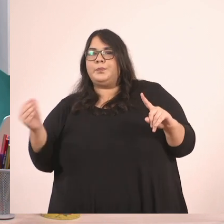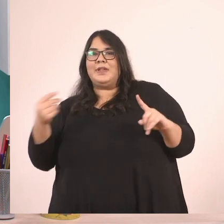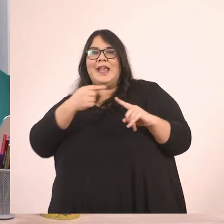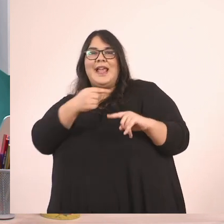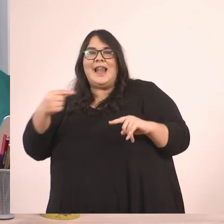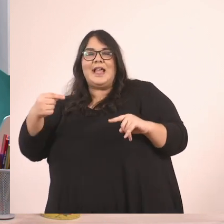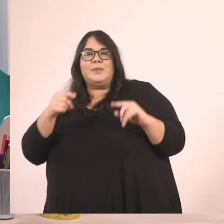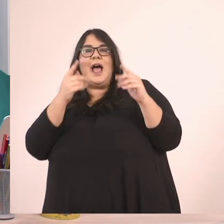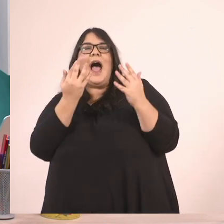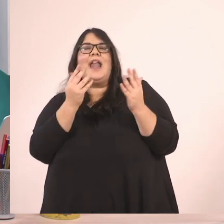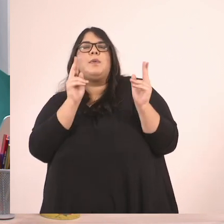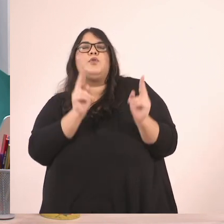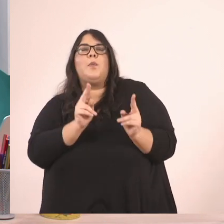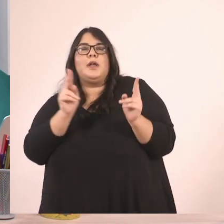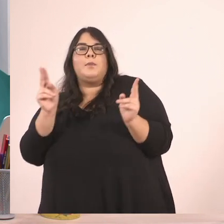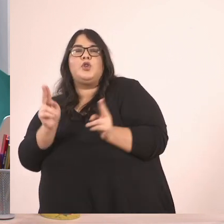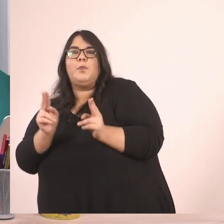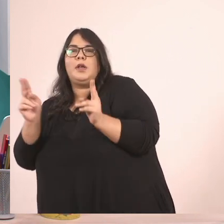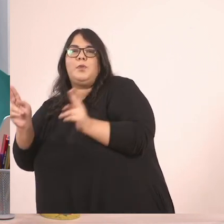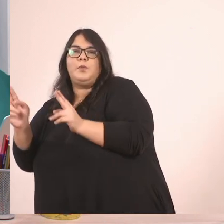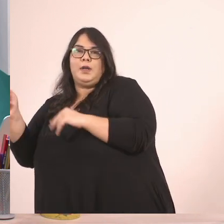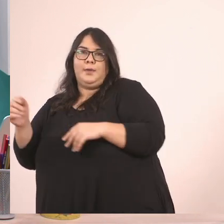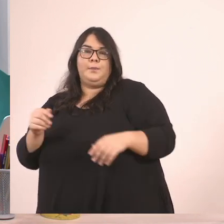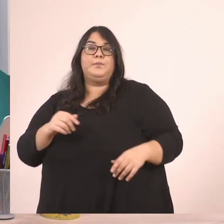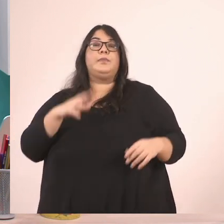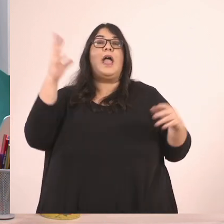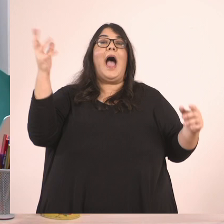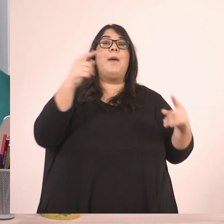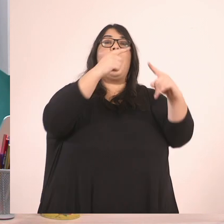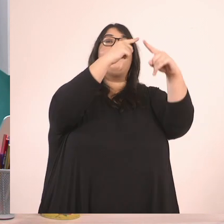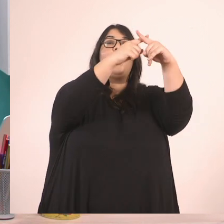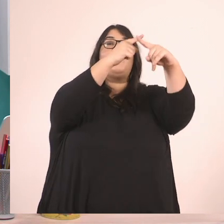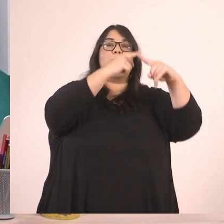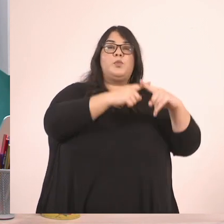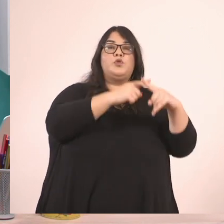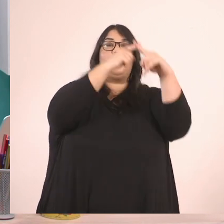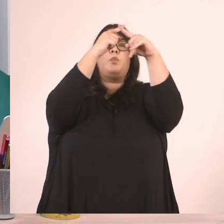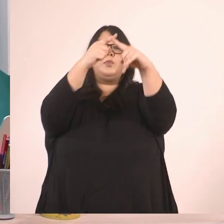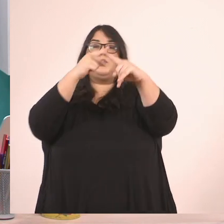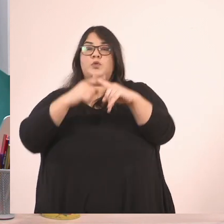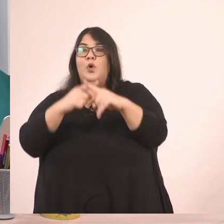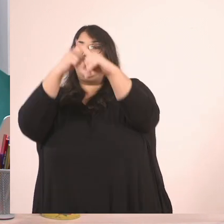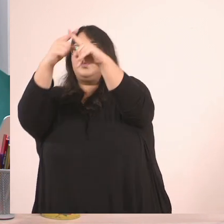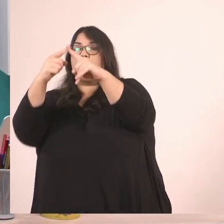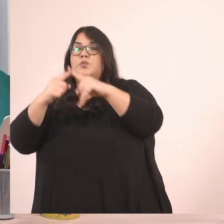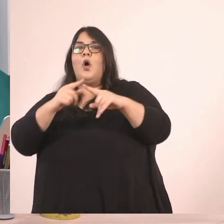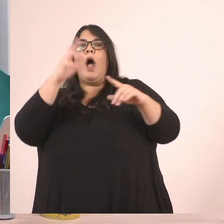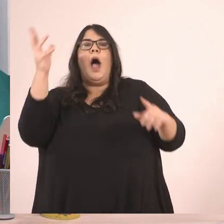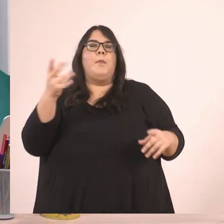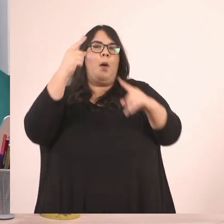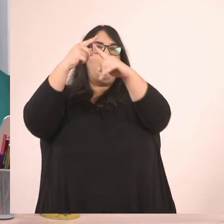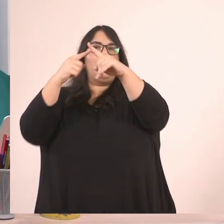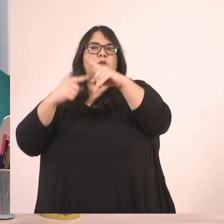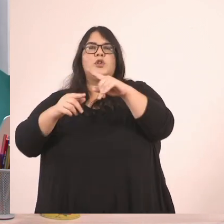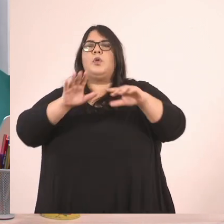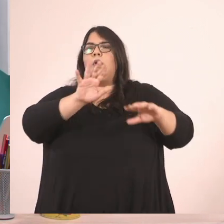Η διαδικασία του πολλαπλασιασμού σταματάει Όσο πολλαπλασιάζουμε Διαισθητικά μπορούμε να πούμε τώρα ότι